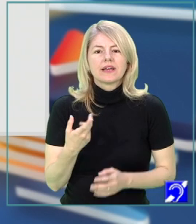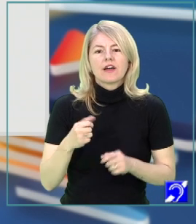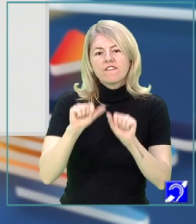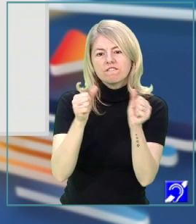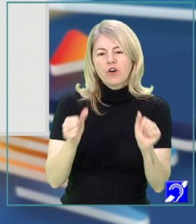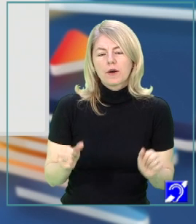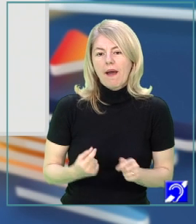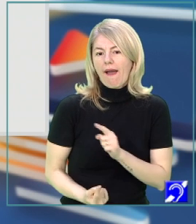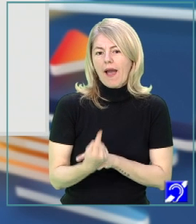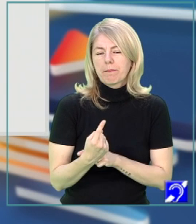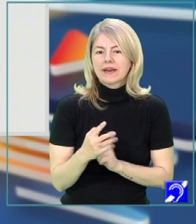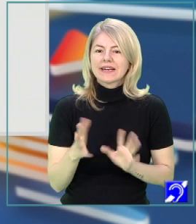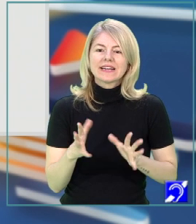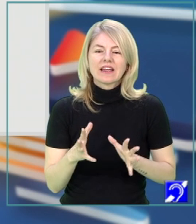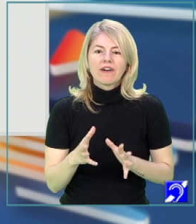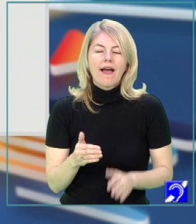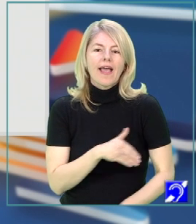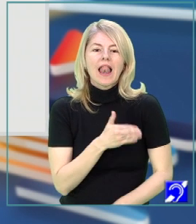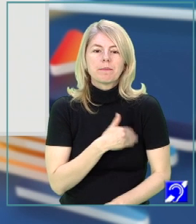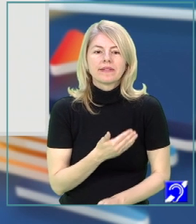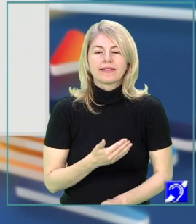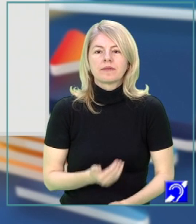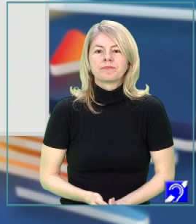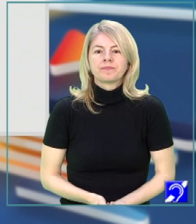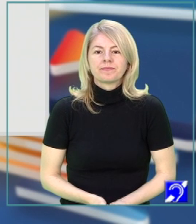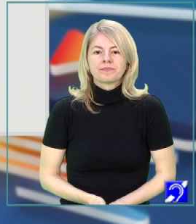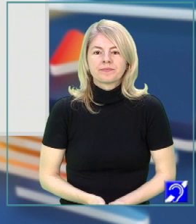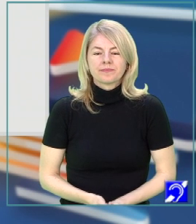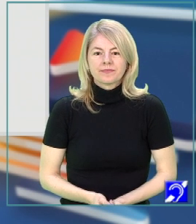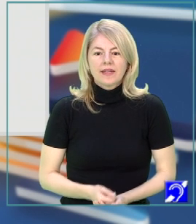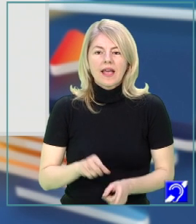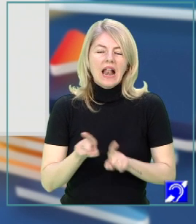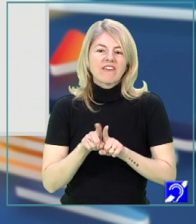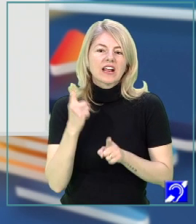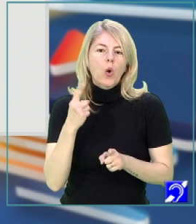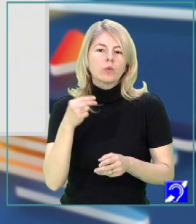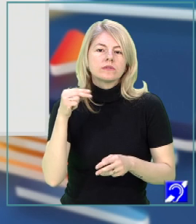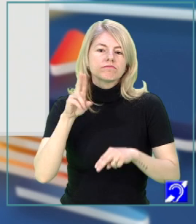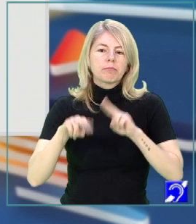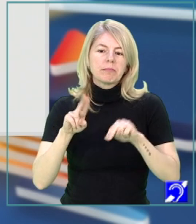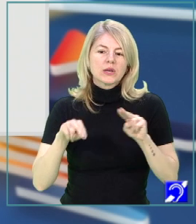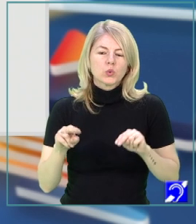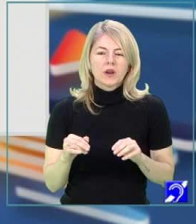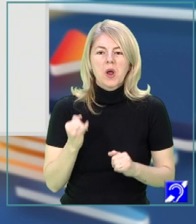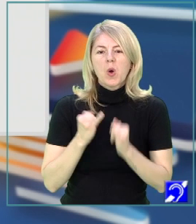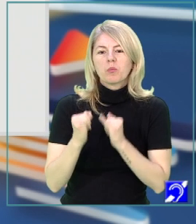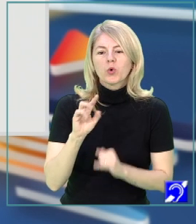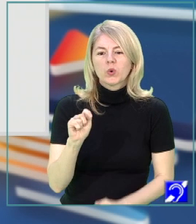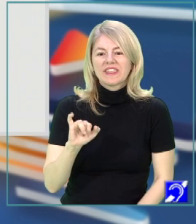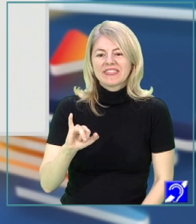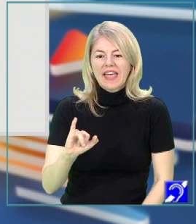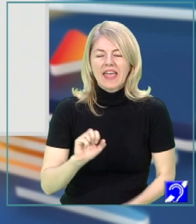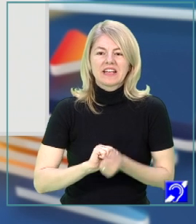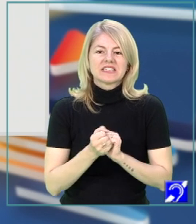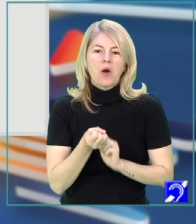apar câteva elemente ale cadrului natural. Cum ar fi mugurii de tei sau